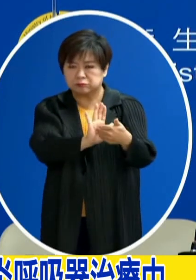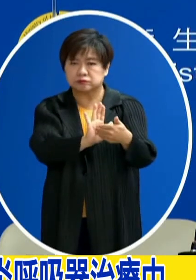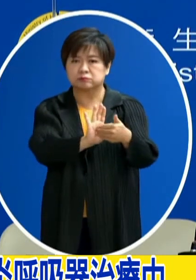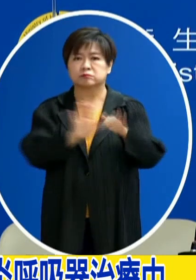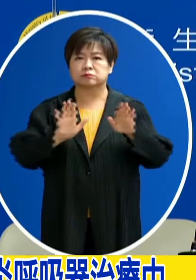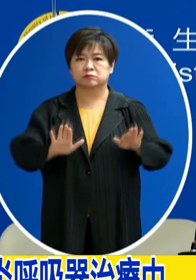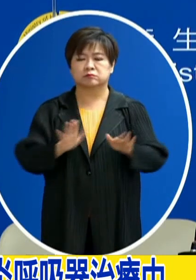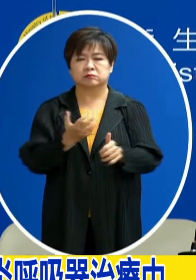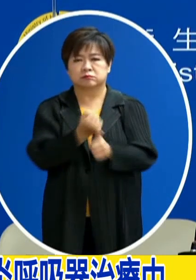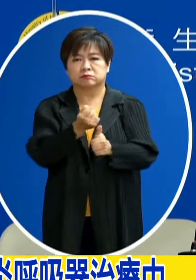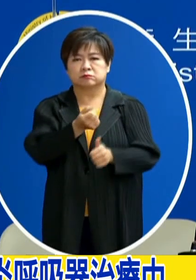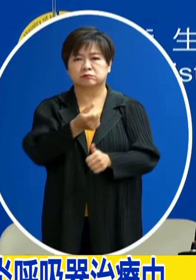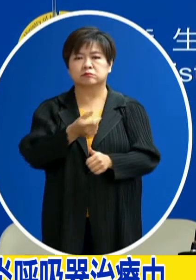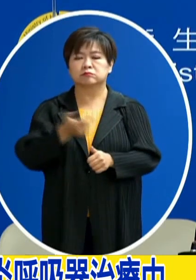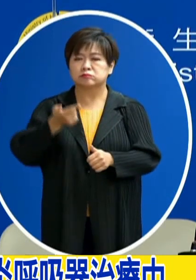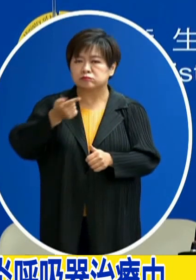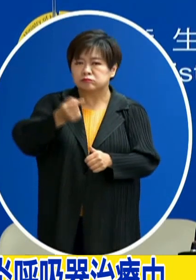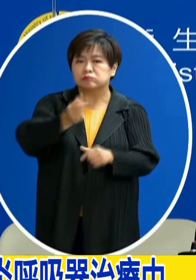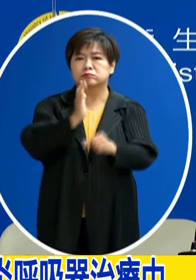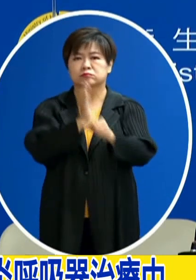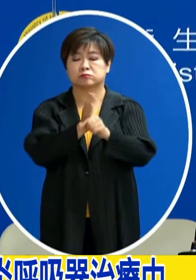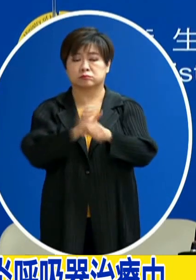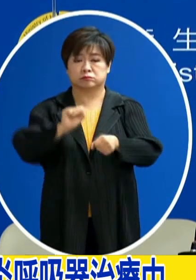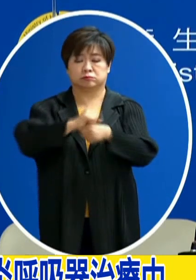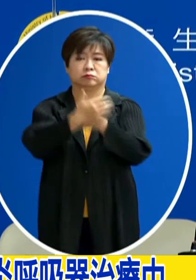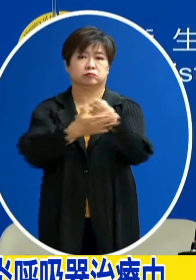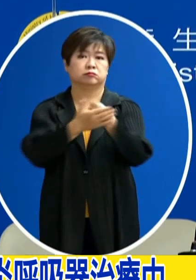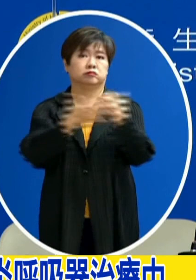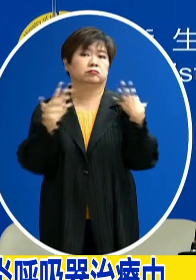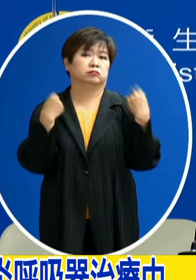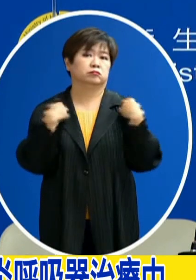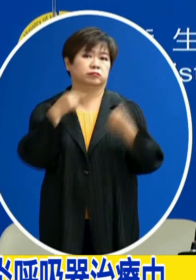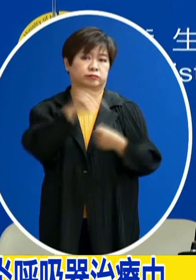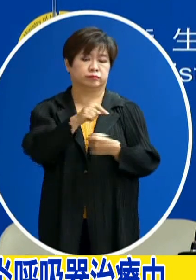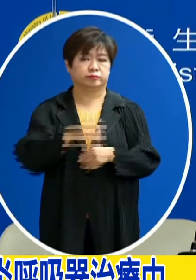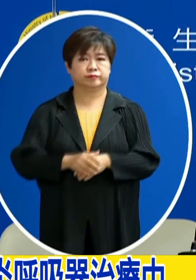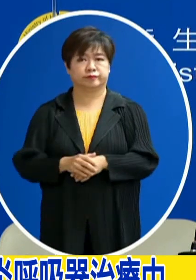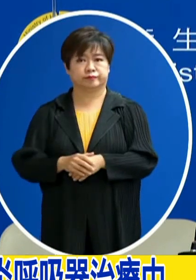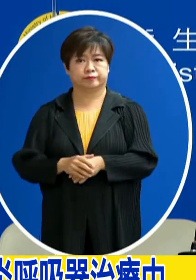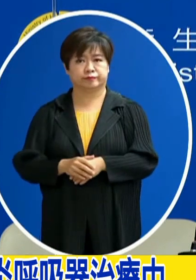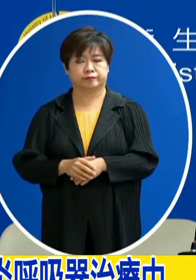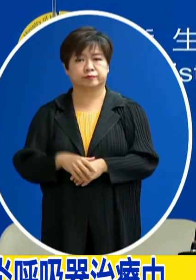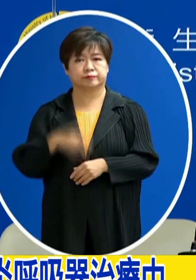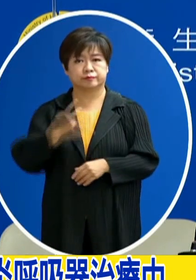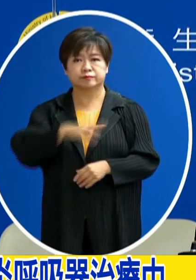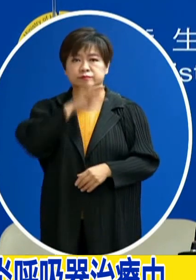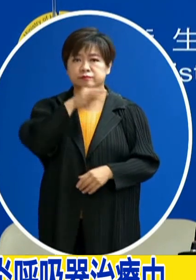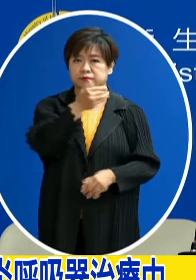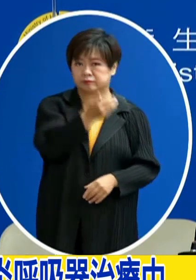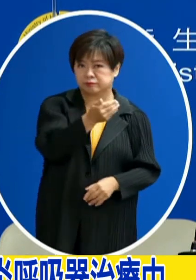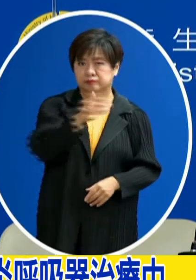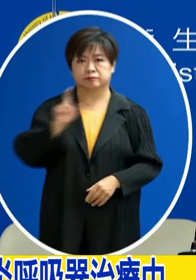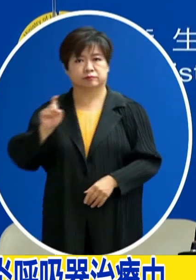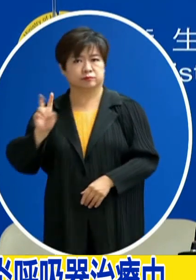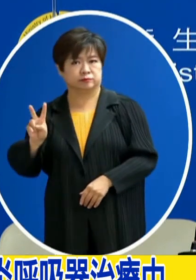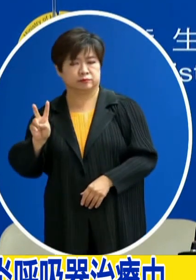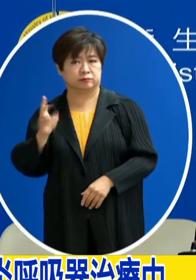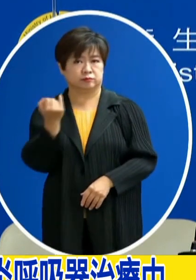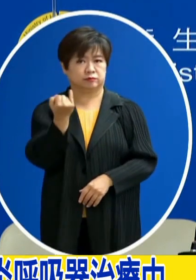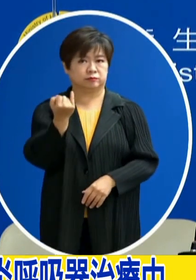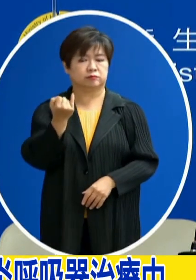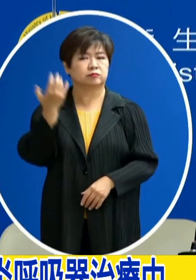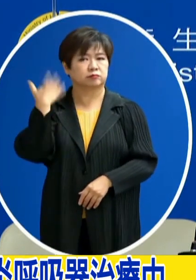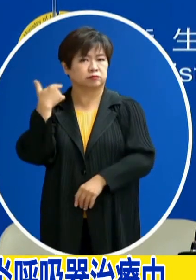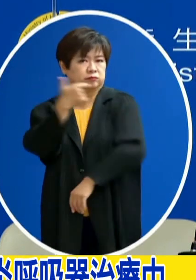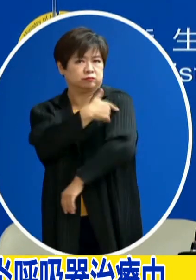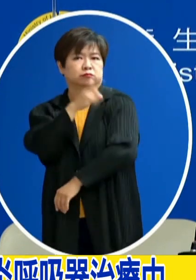的病況是穩定 仍然在膠病房當中治療 那後面的這兩位9歲跟12歲的女童 都是有接種